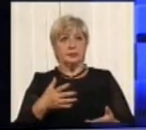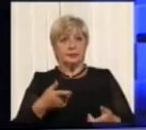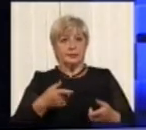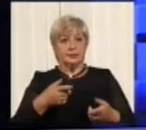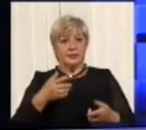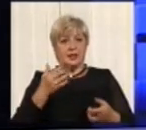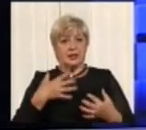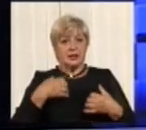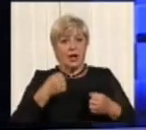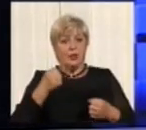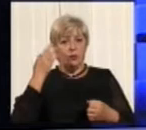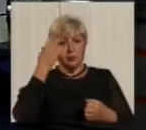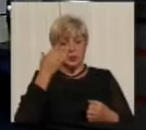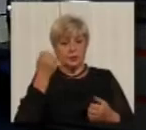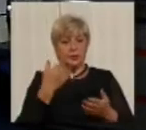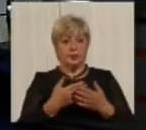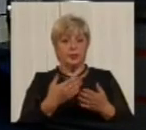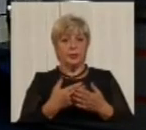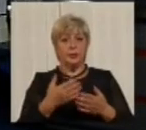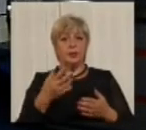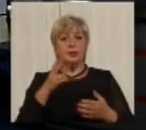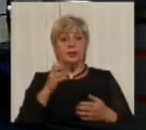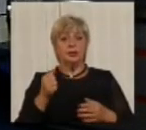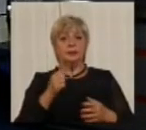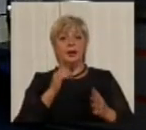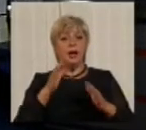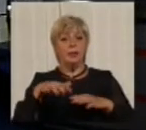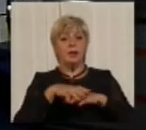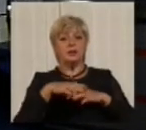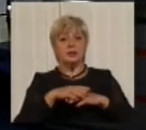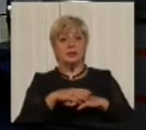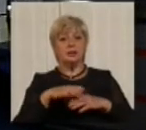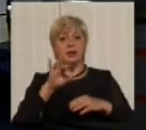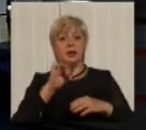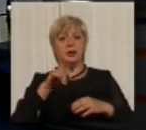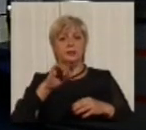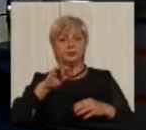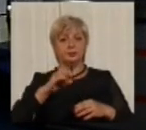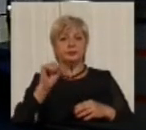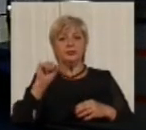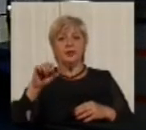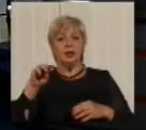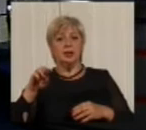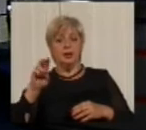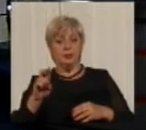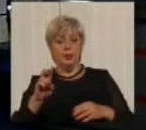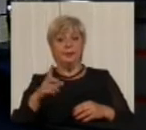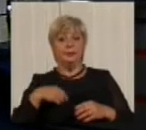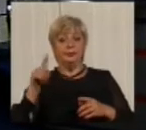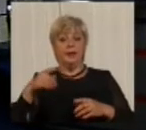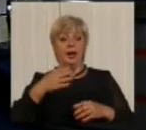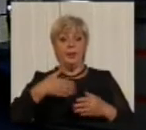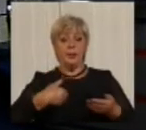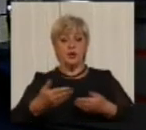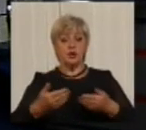К примеру, є на живому массиві «Грінь» АТБ. Возле АТБ стоять пешеходний переход с одной сторони,